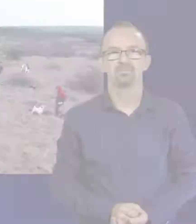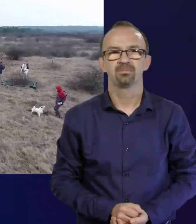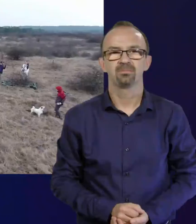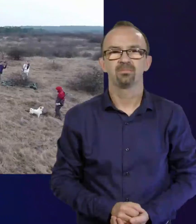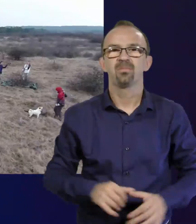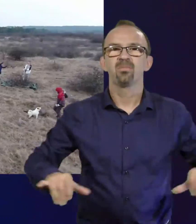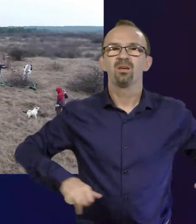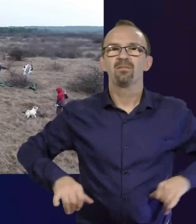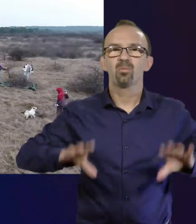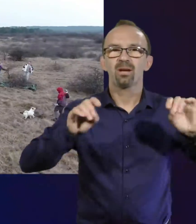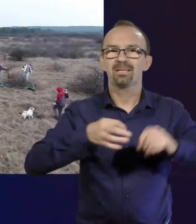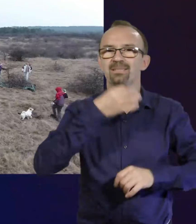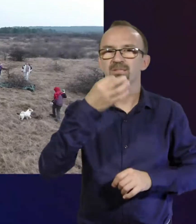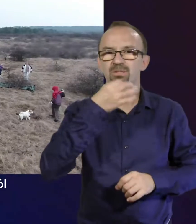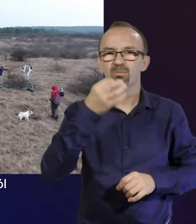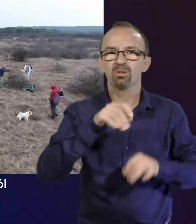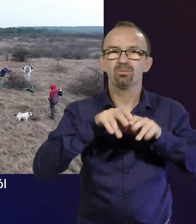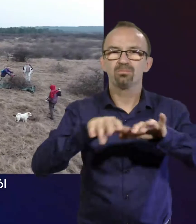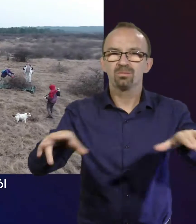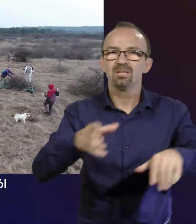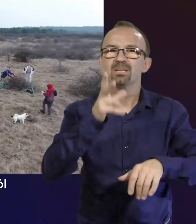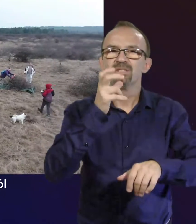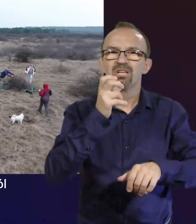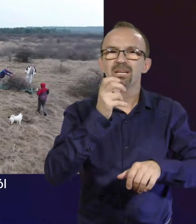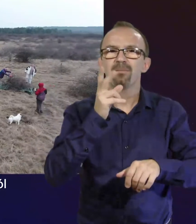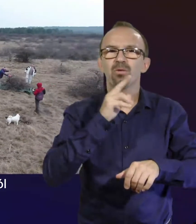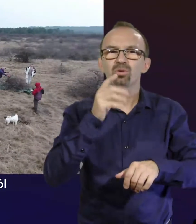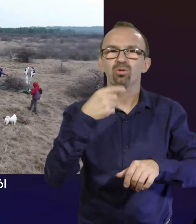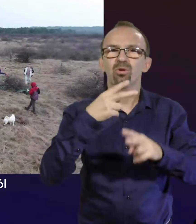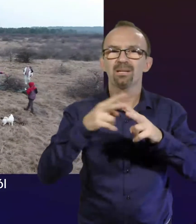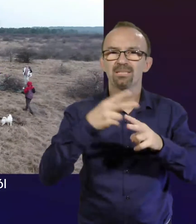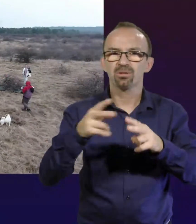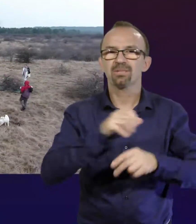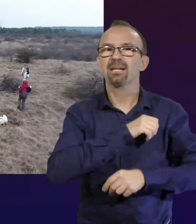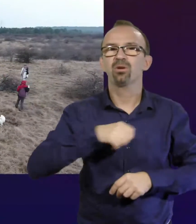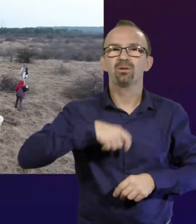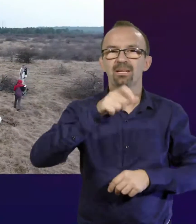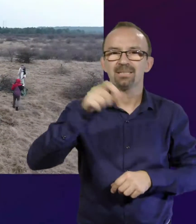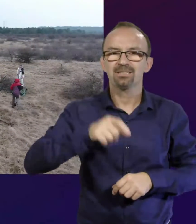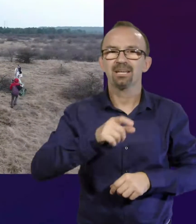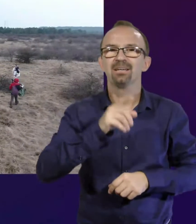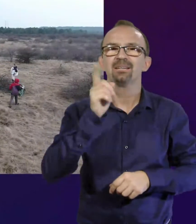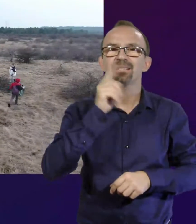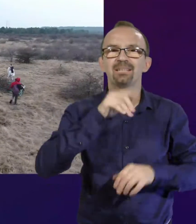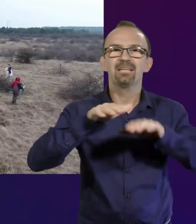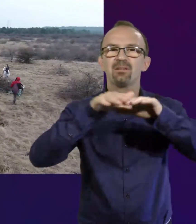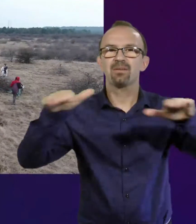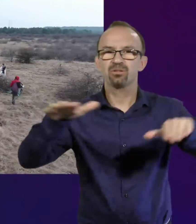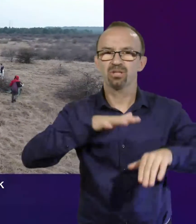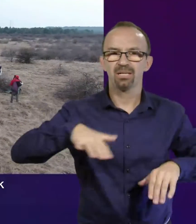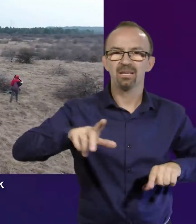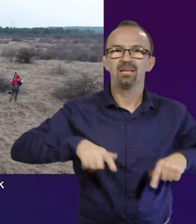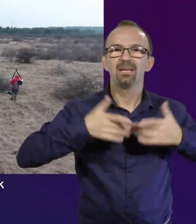A Február 10-én szombaton az elszaporodott cserjefoltoktól tisztították meg önkéntesek a Tétényi Fenség